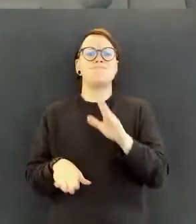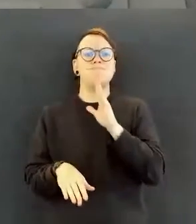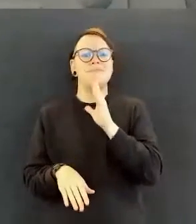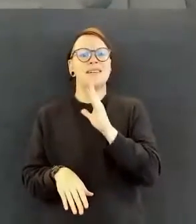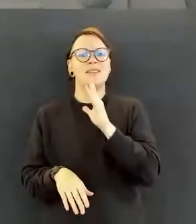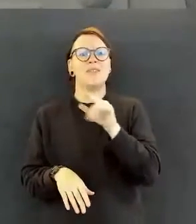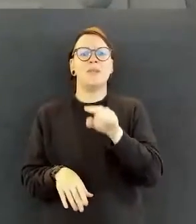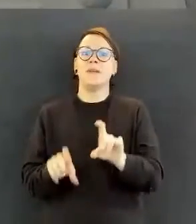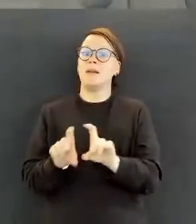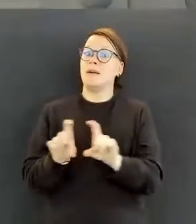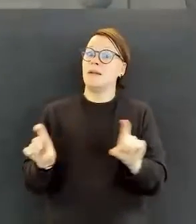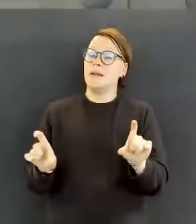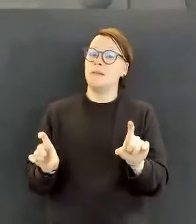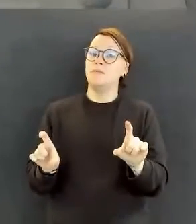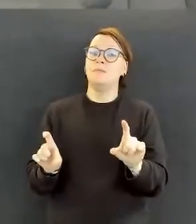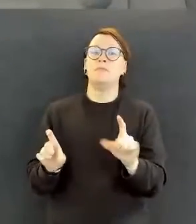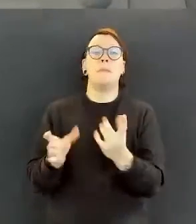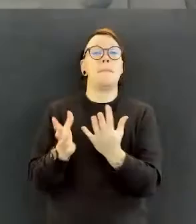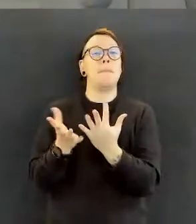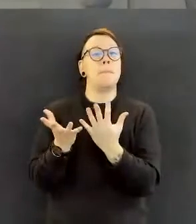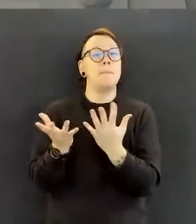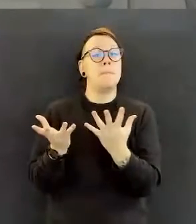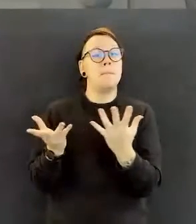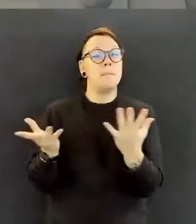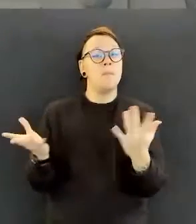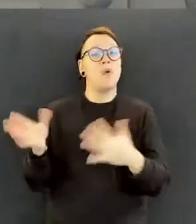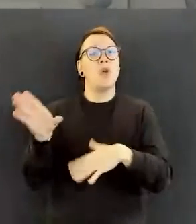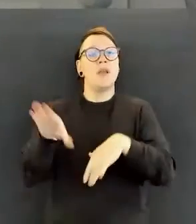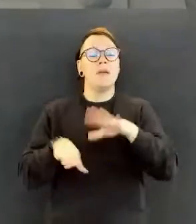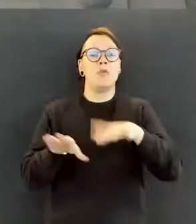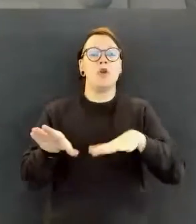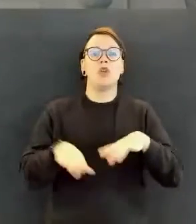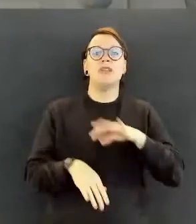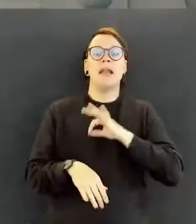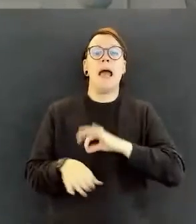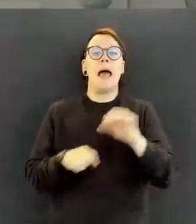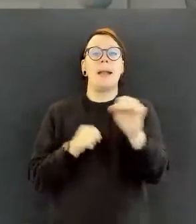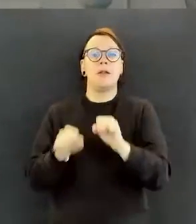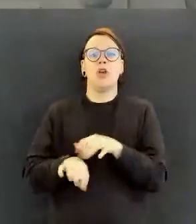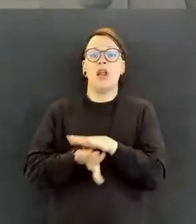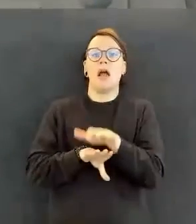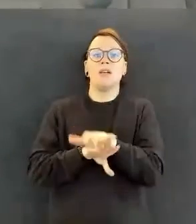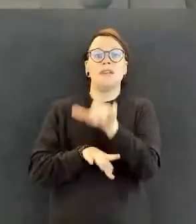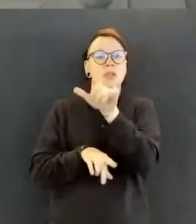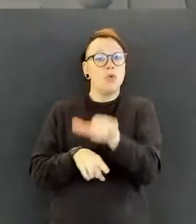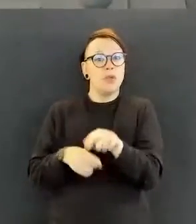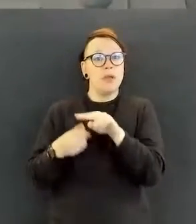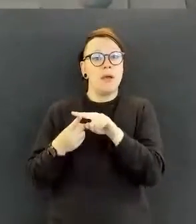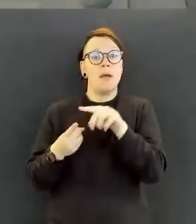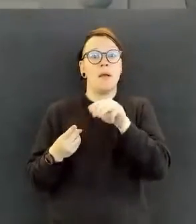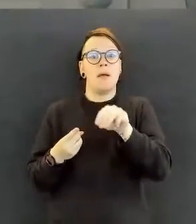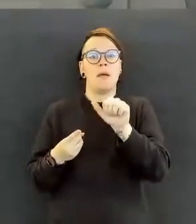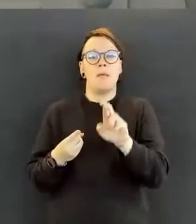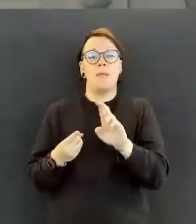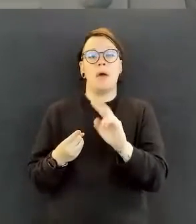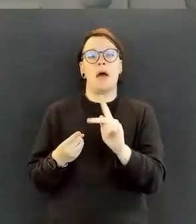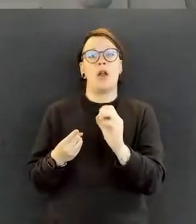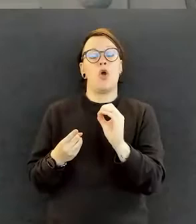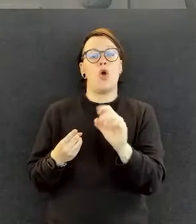monimuotoisen rekrytoinnin asiantuntija Marko Jääskeläinen ja Paralympiakomitean